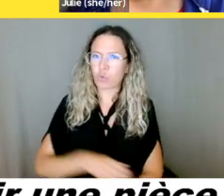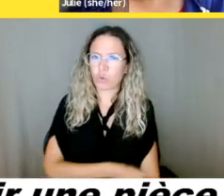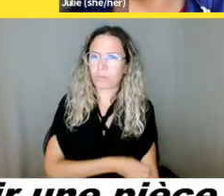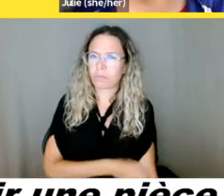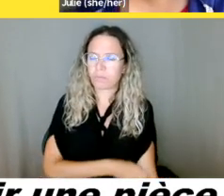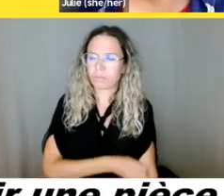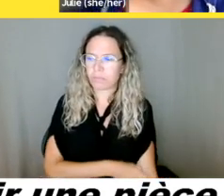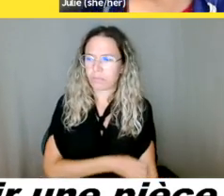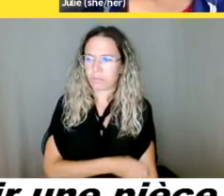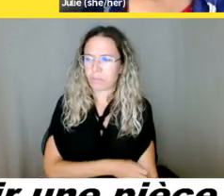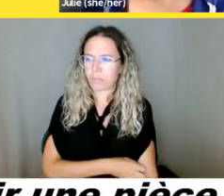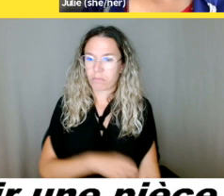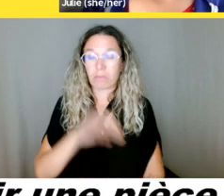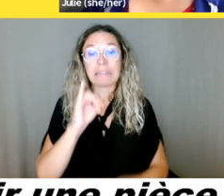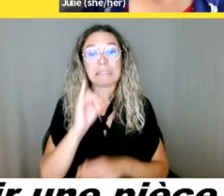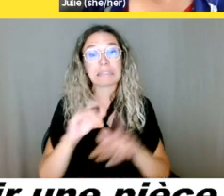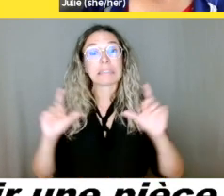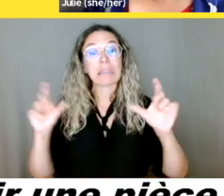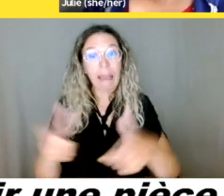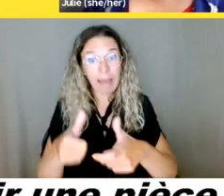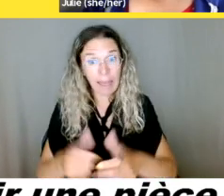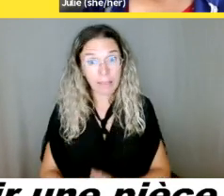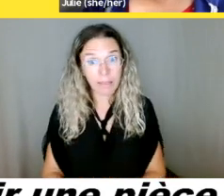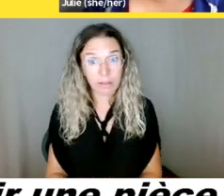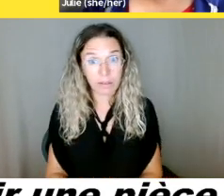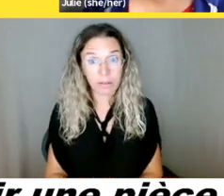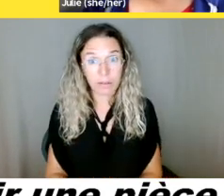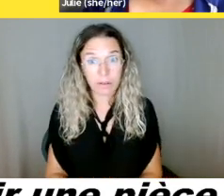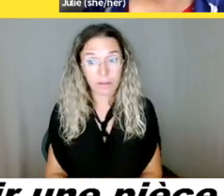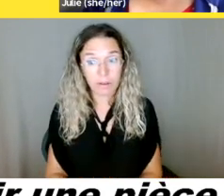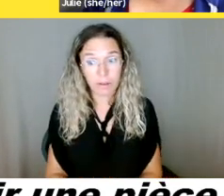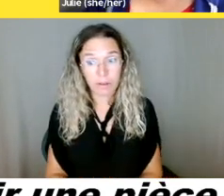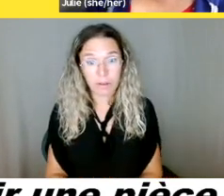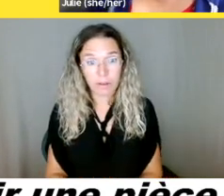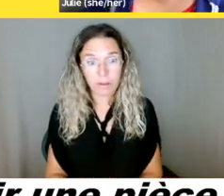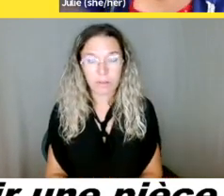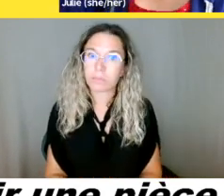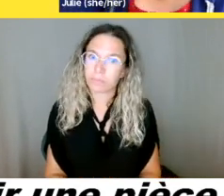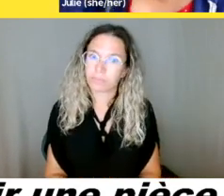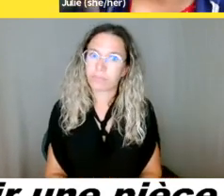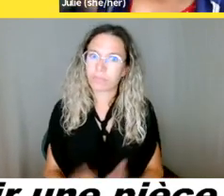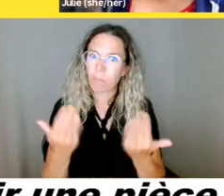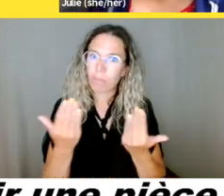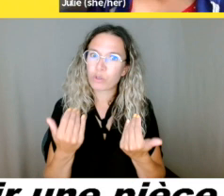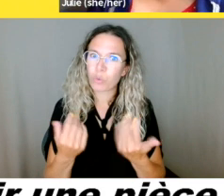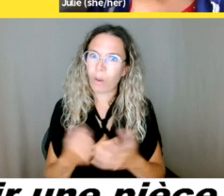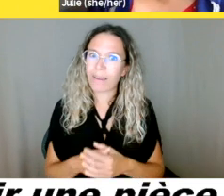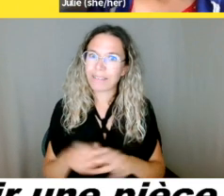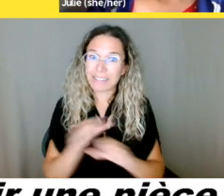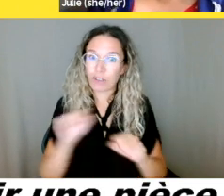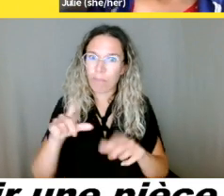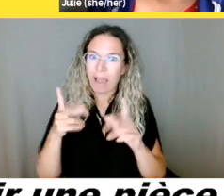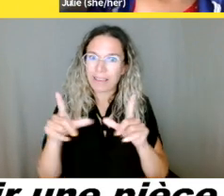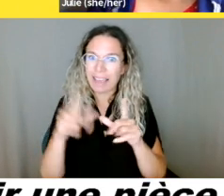vous avez besoin, ils acceptent que ça comme preuve que c'est bel et bien votre vignette et pas la vignette de quelqu'un d'autre que vous avez